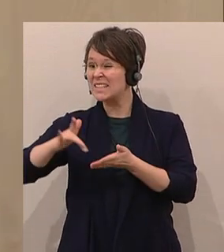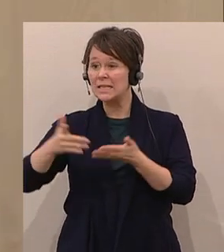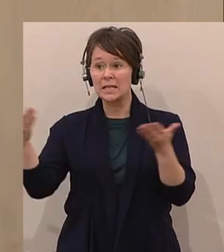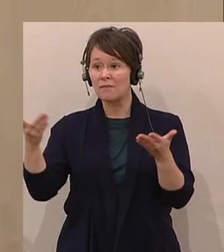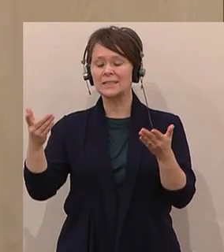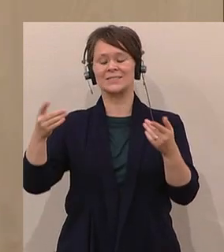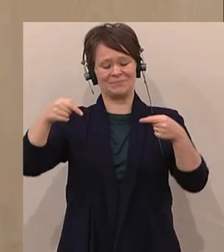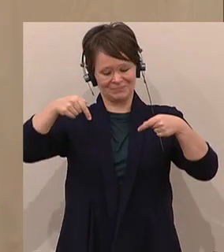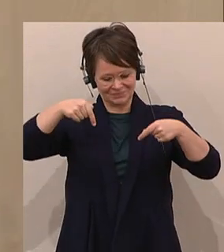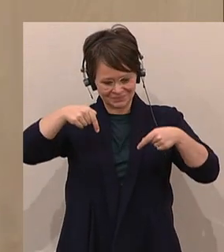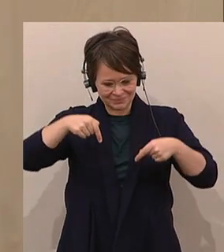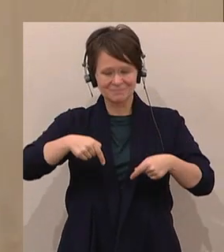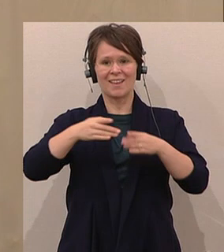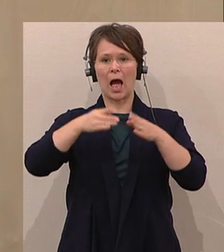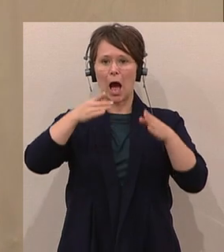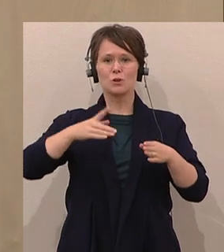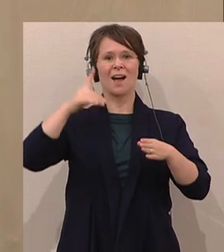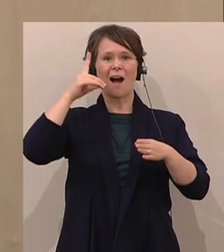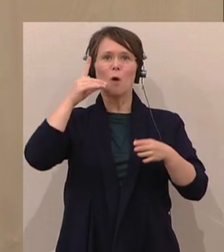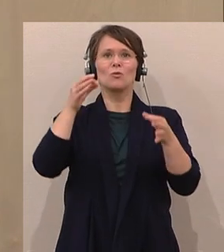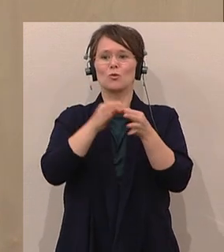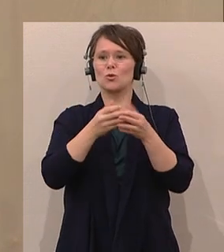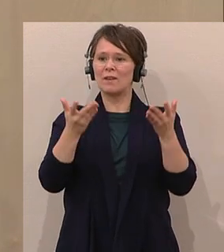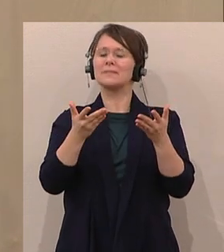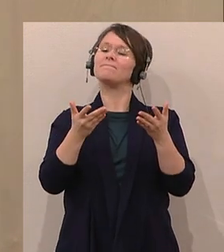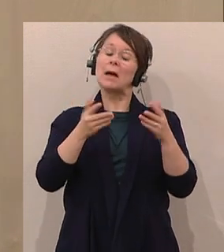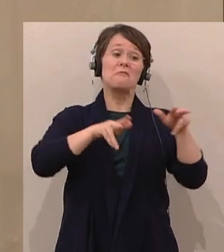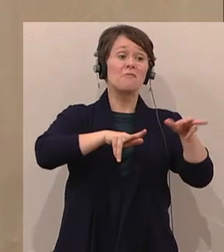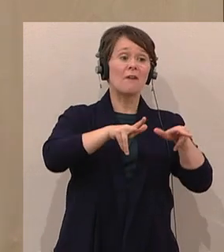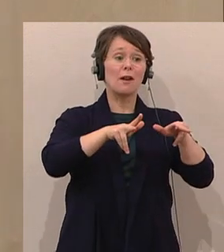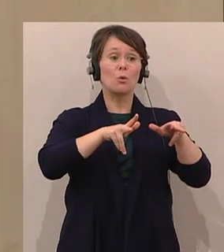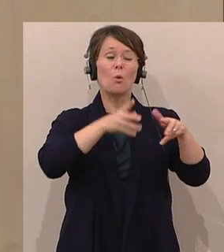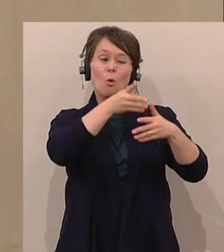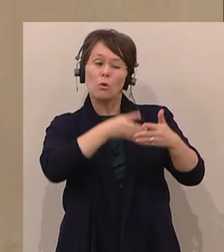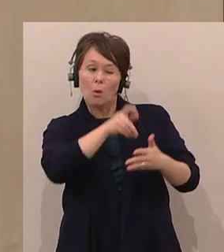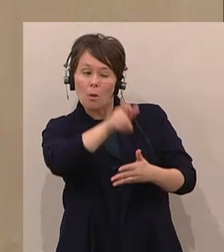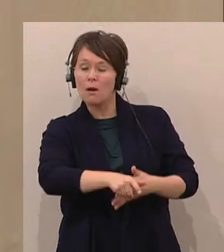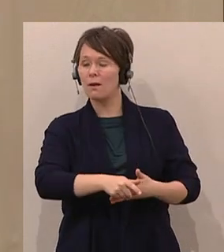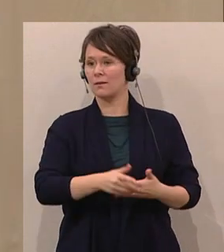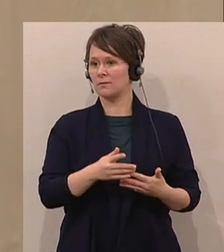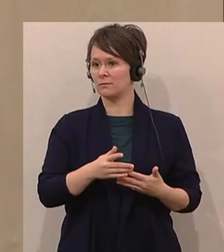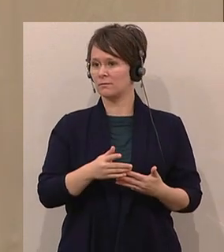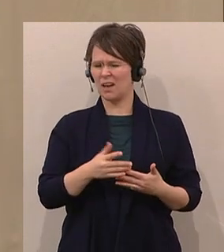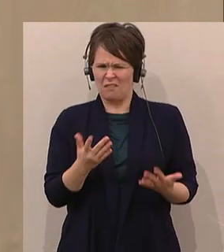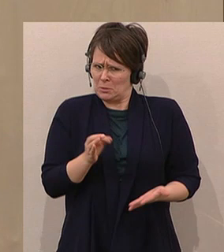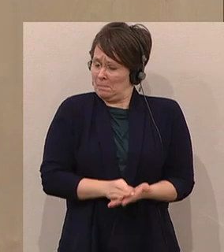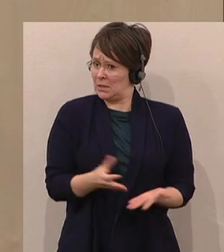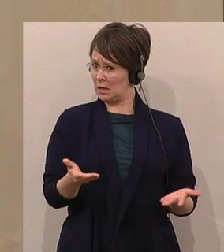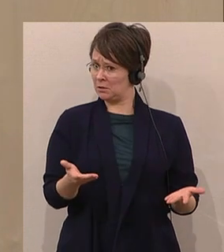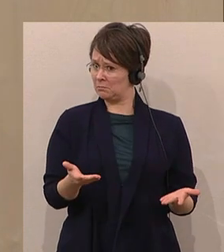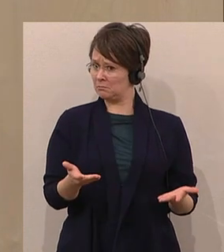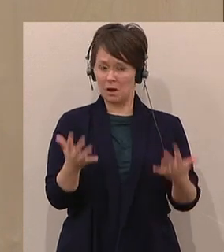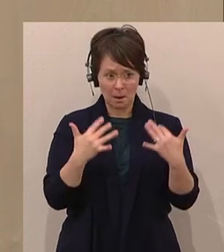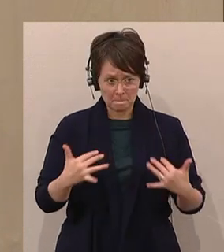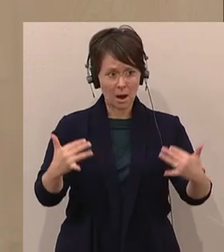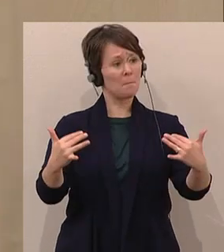Hauses, nämlich die Kontrolle der Verwaltung. Was ist passiert? Wir haben als Parlament gezeigt, dass wir erfolgreich